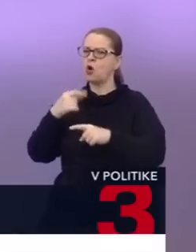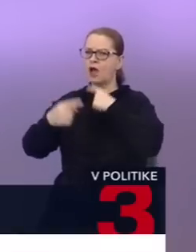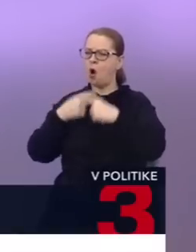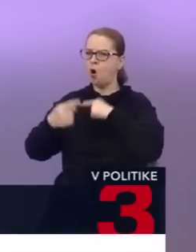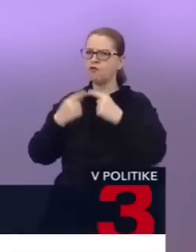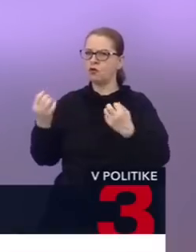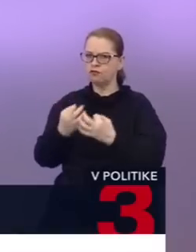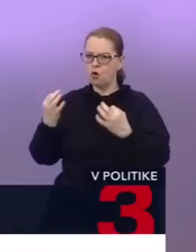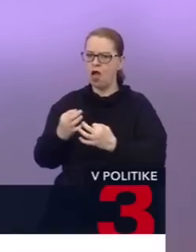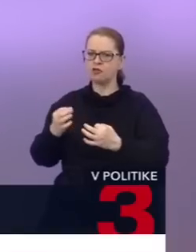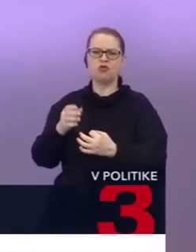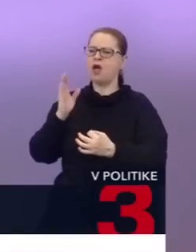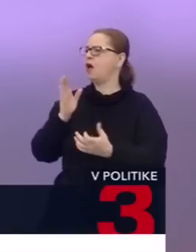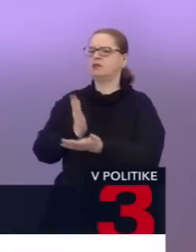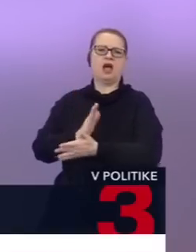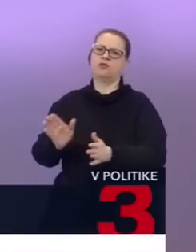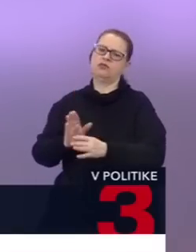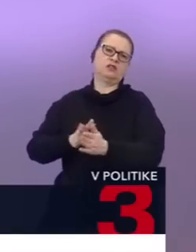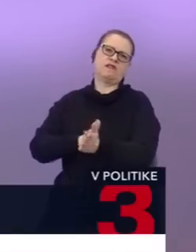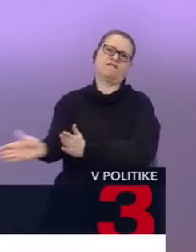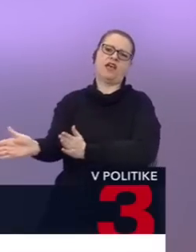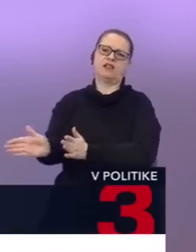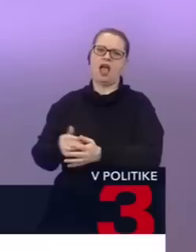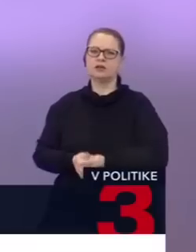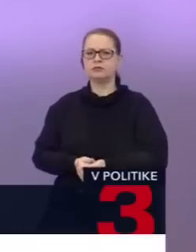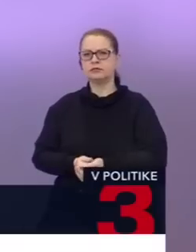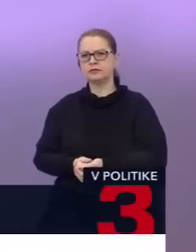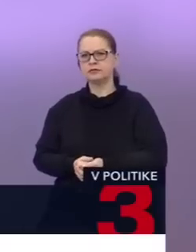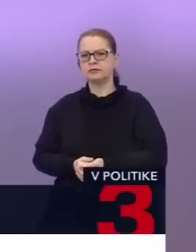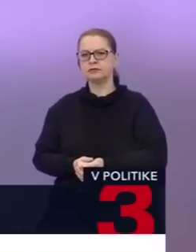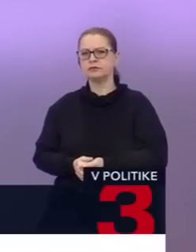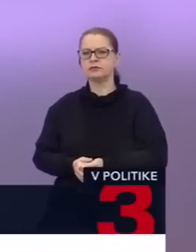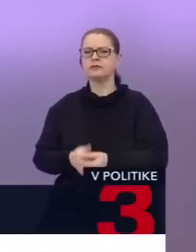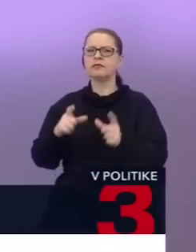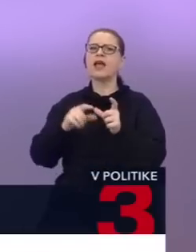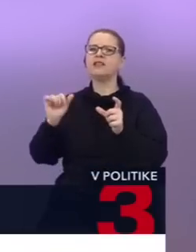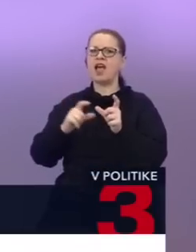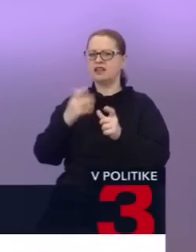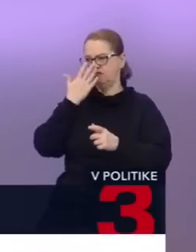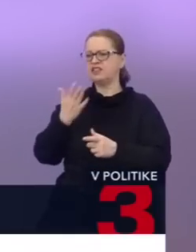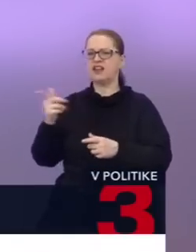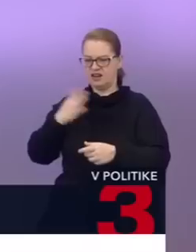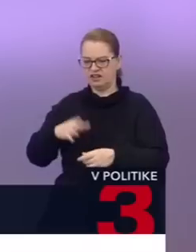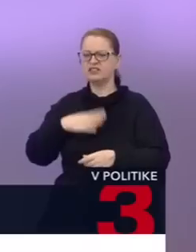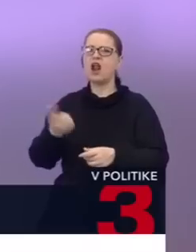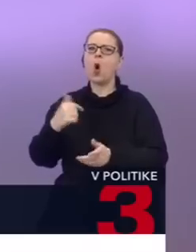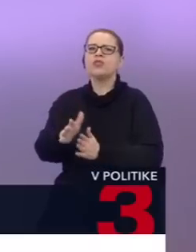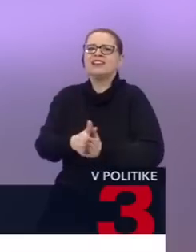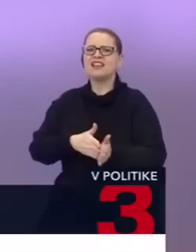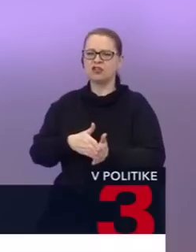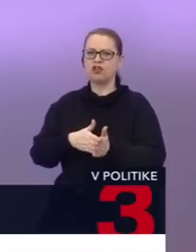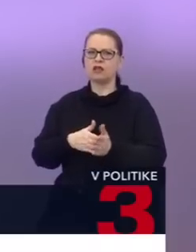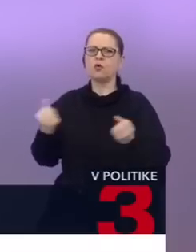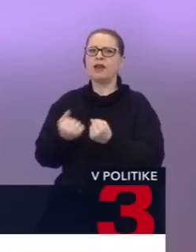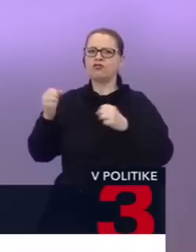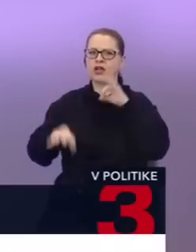nakoniec sa k tomu nepostavila tvárou a zmenila to. Dnes všetko evokuje tomu, že strana SAS chcela predčasné voľby od začiatku. Ale to teraz tiež nie je